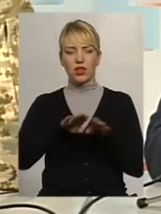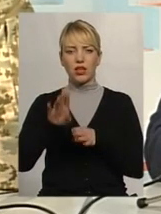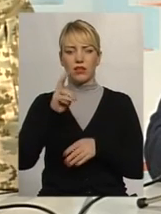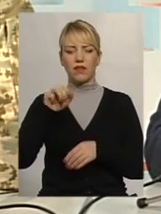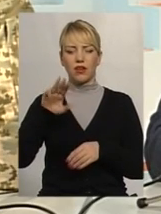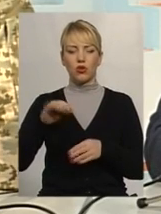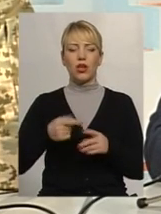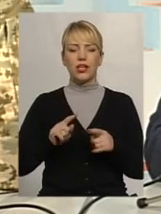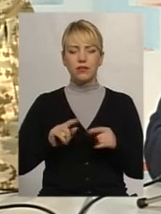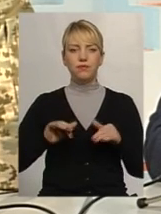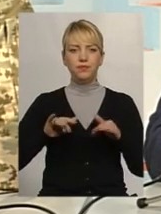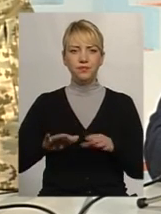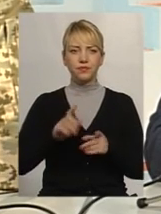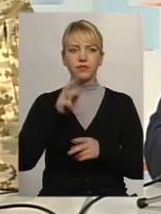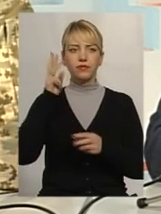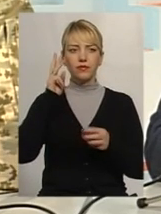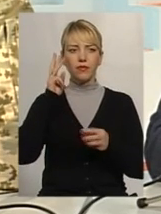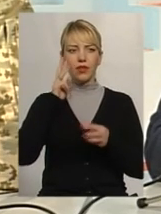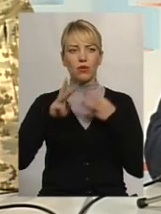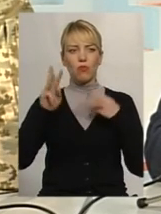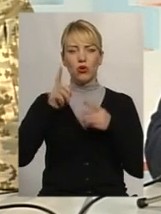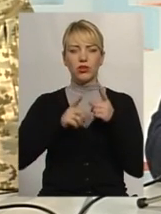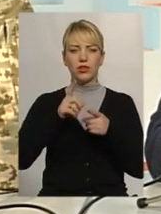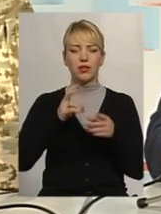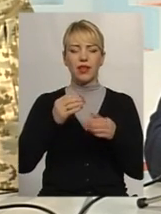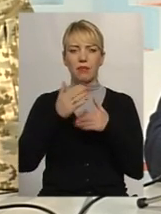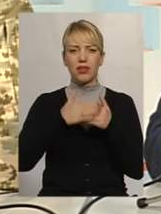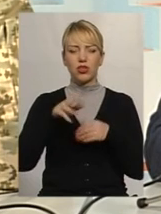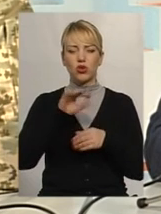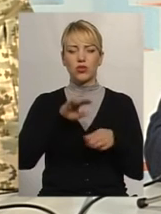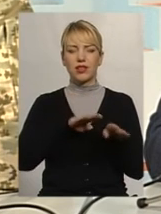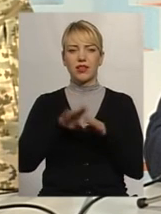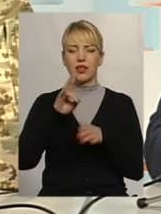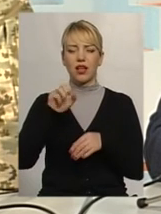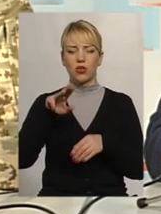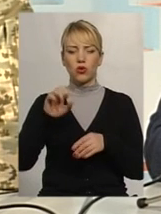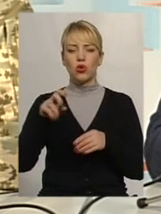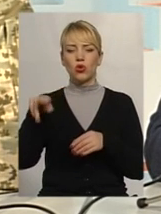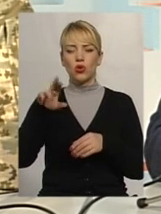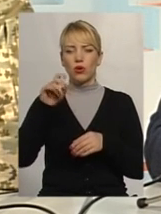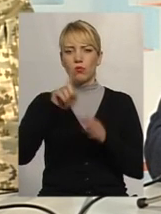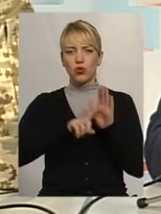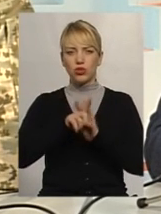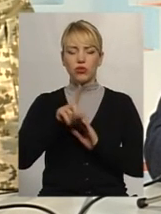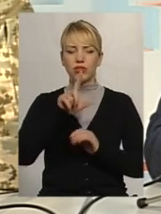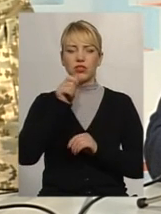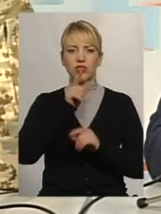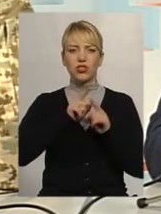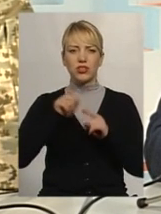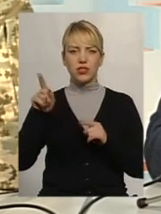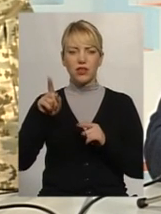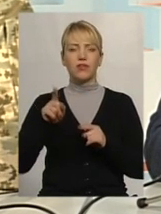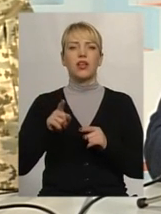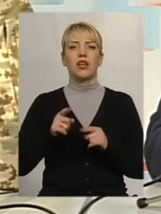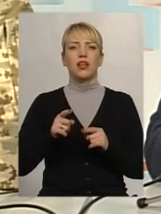процес зміни стандартів, наближення до стандартів НАТО, фактично, спочатку незалежності. Тому що всі роки Україна